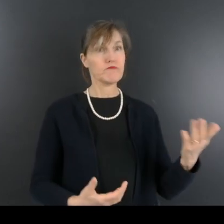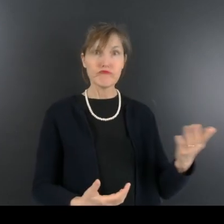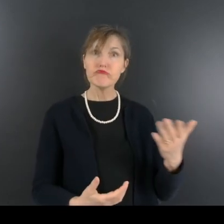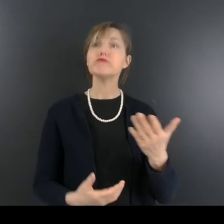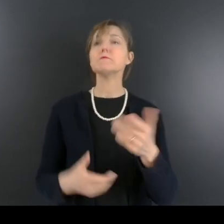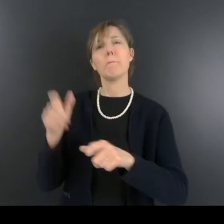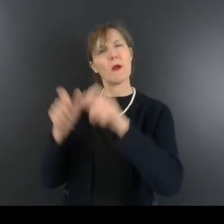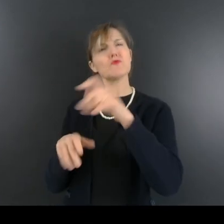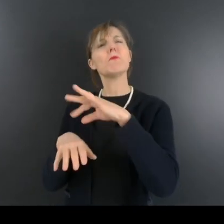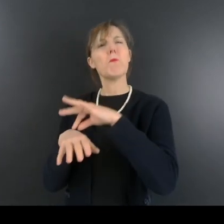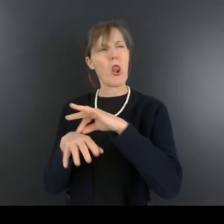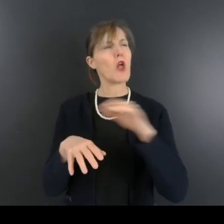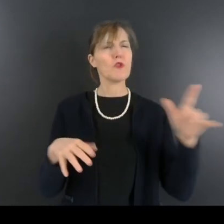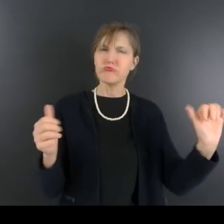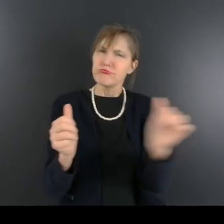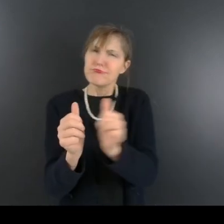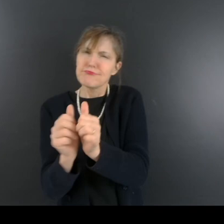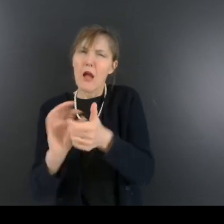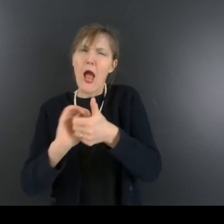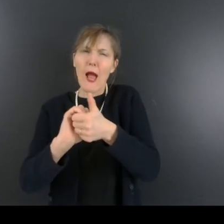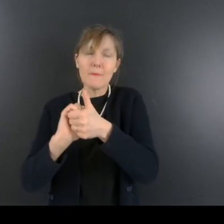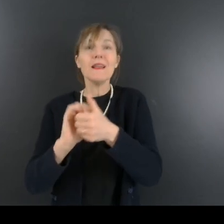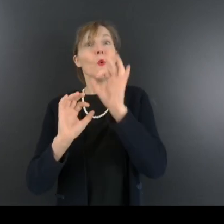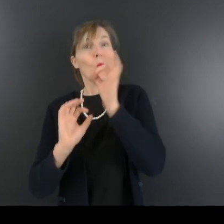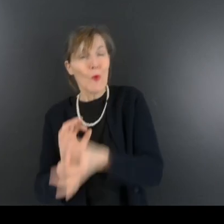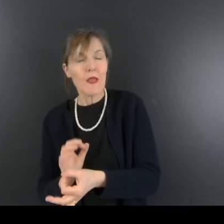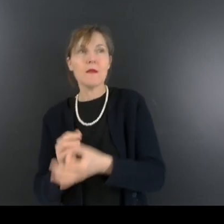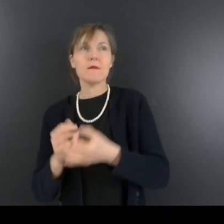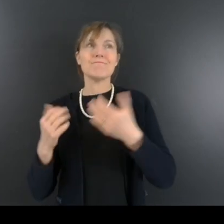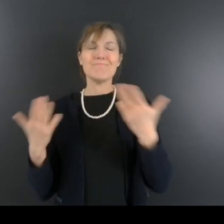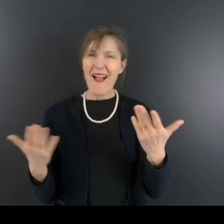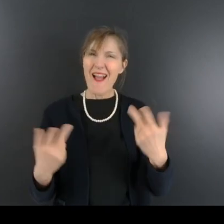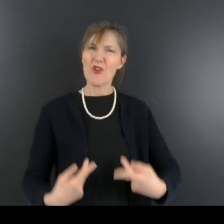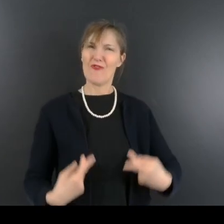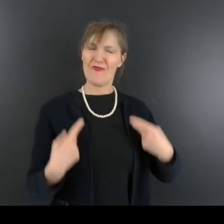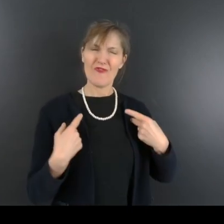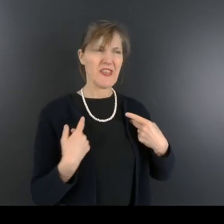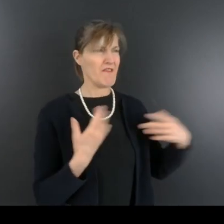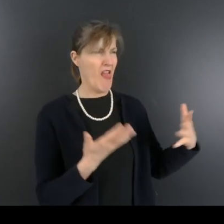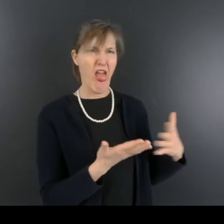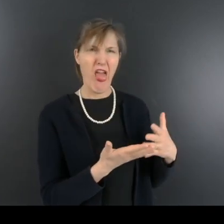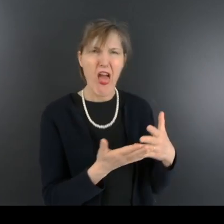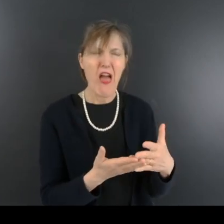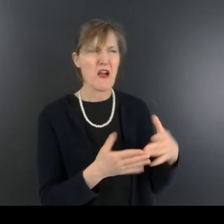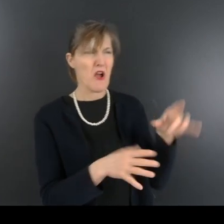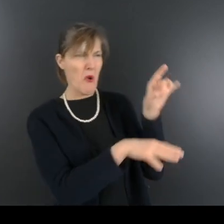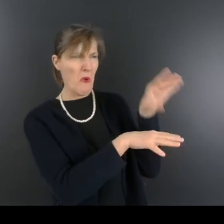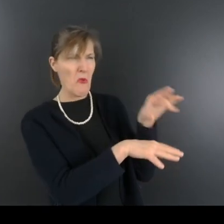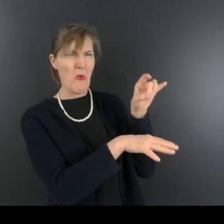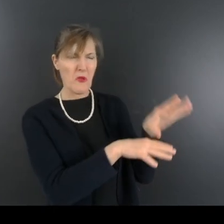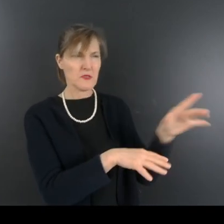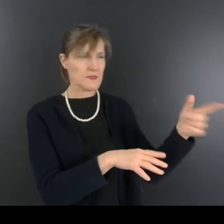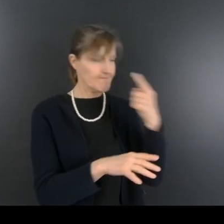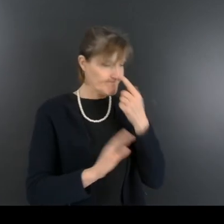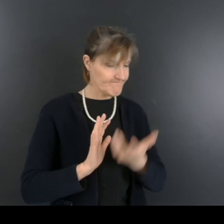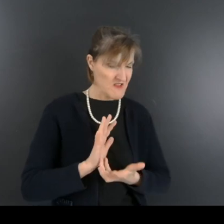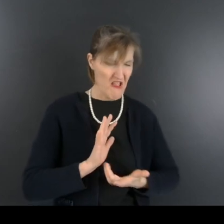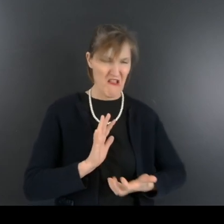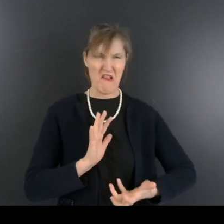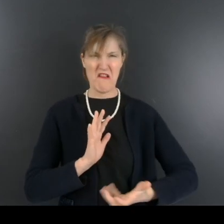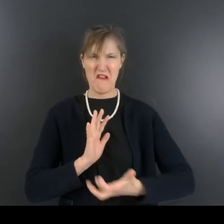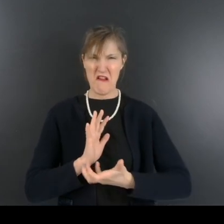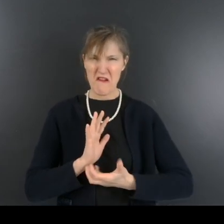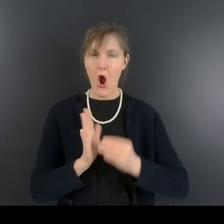des amis parmi les autres malades, mais une vie de rejet et de mauvais traitements l'avait rendue amère pour